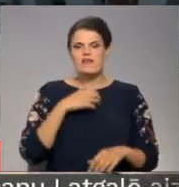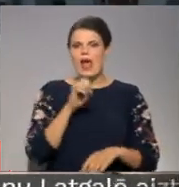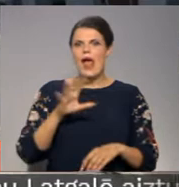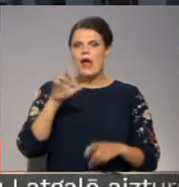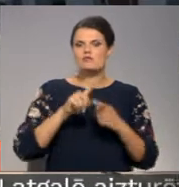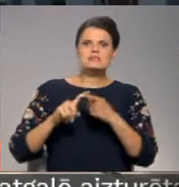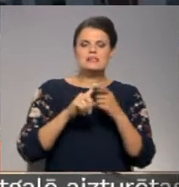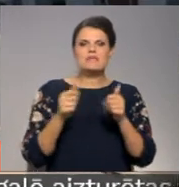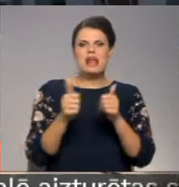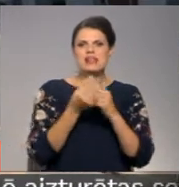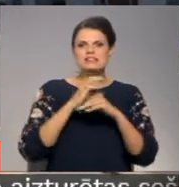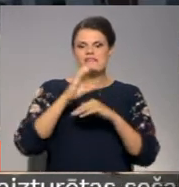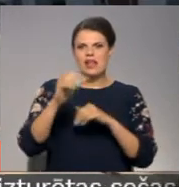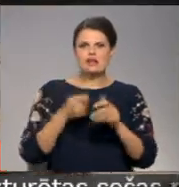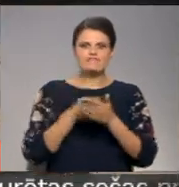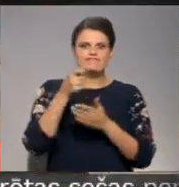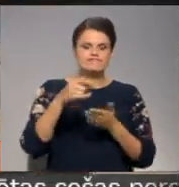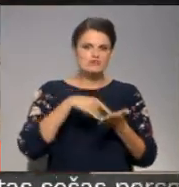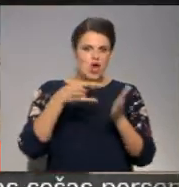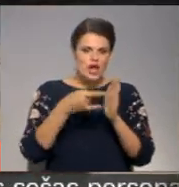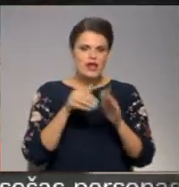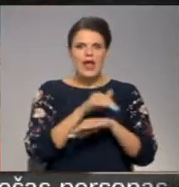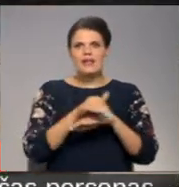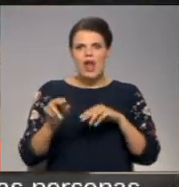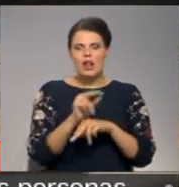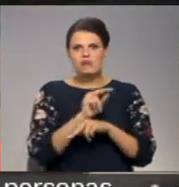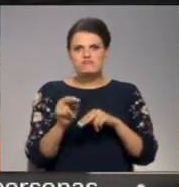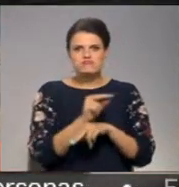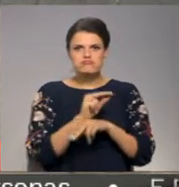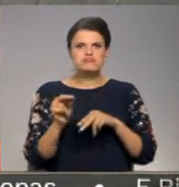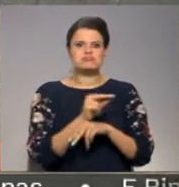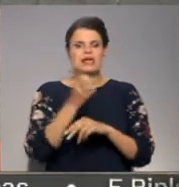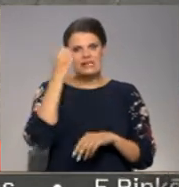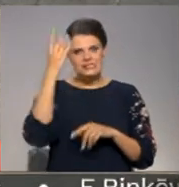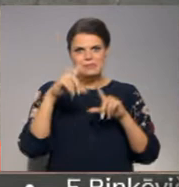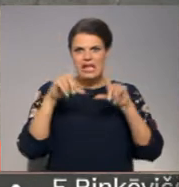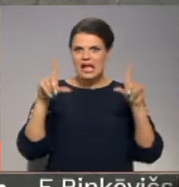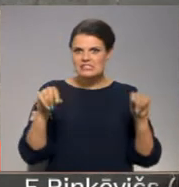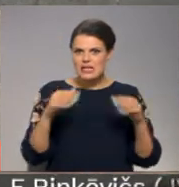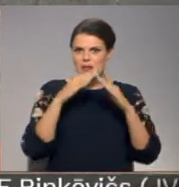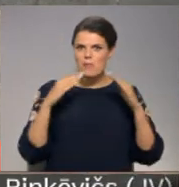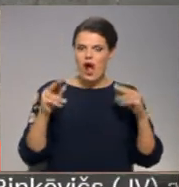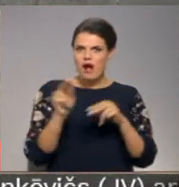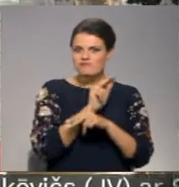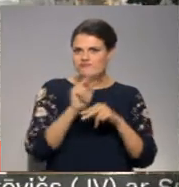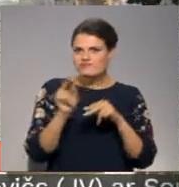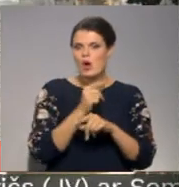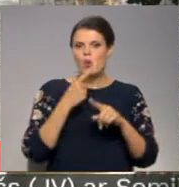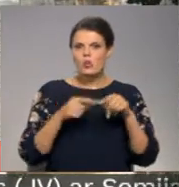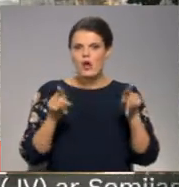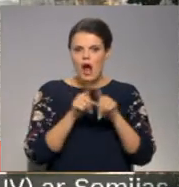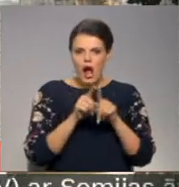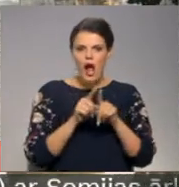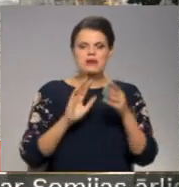Savienības līdzfinansējumam iesniegtie projekti, ielu infrastruktūras remontiem, izglītības iestāžu ēku sakārtošanai un arī